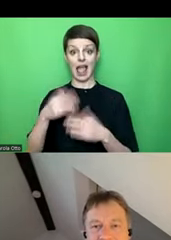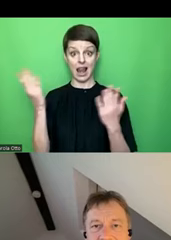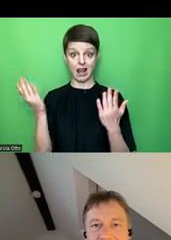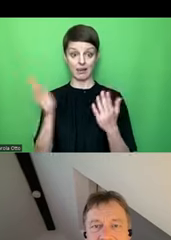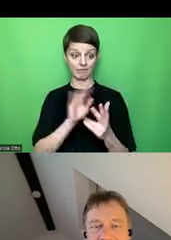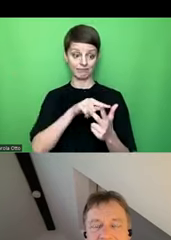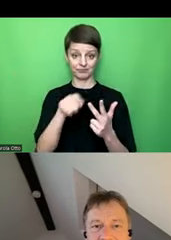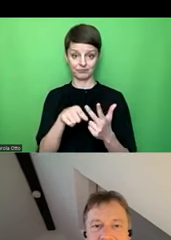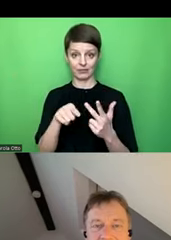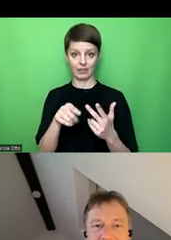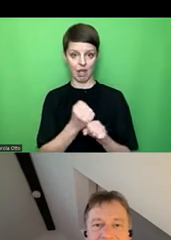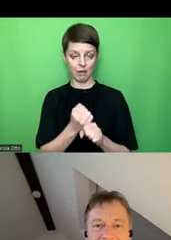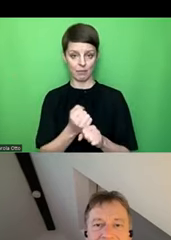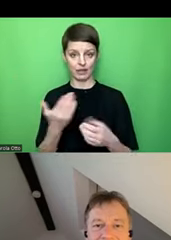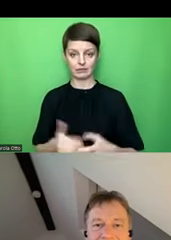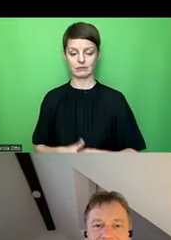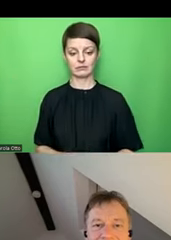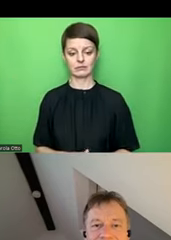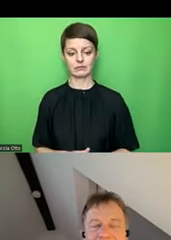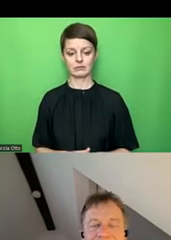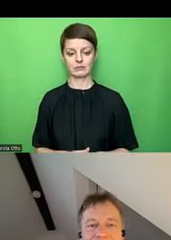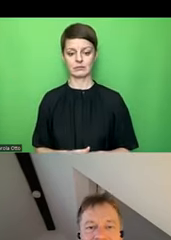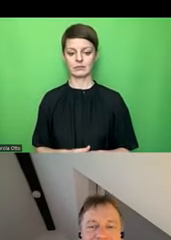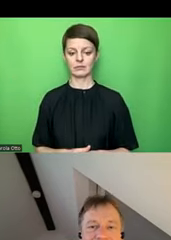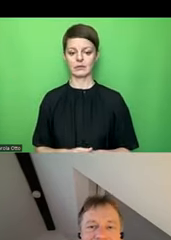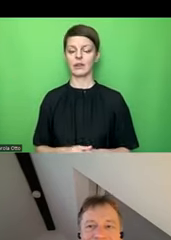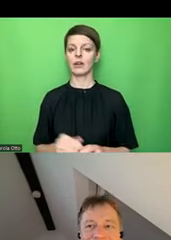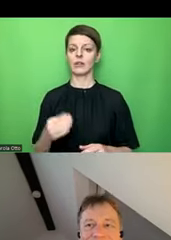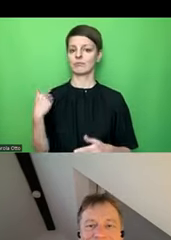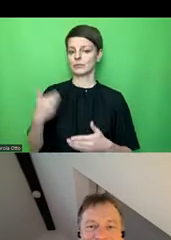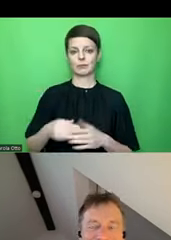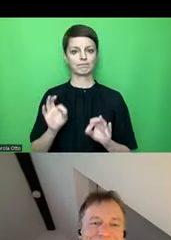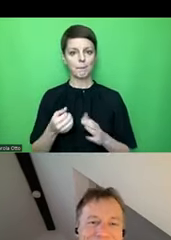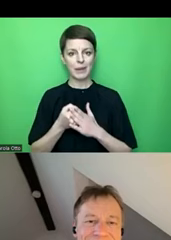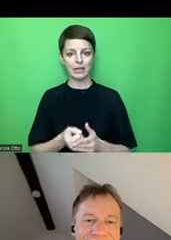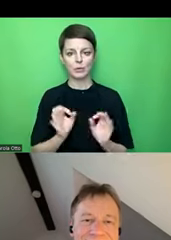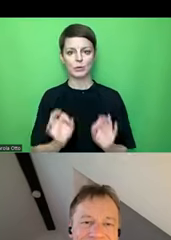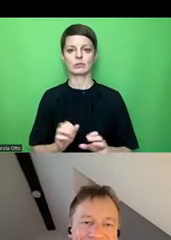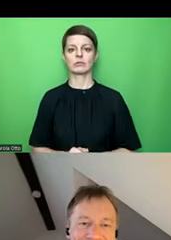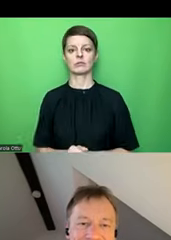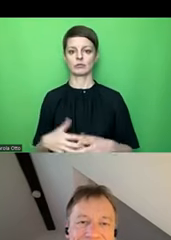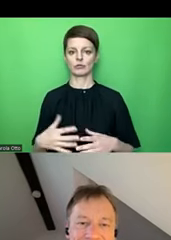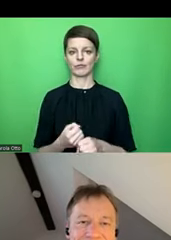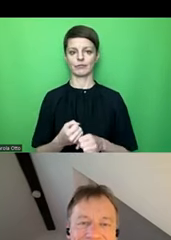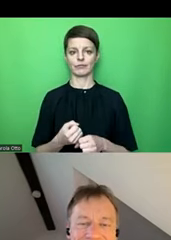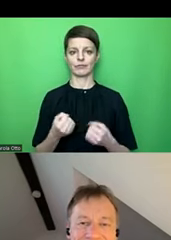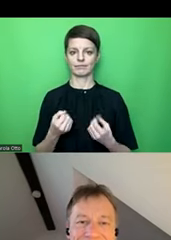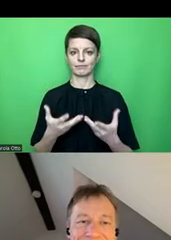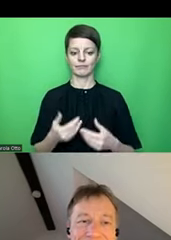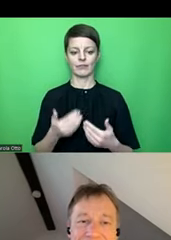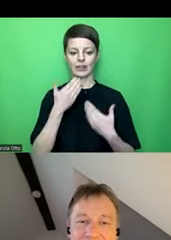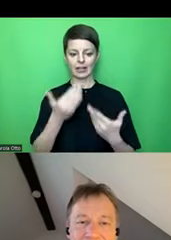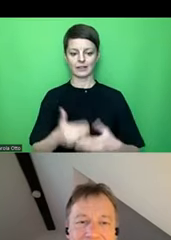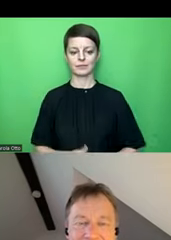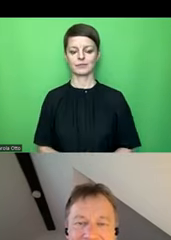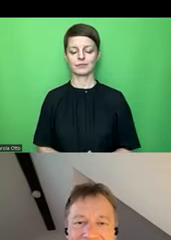ihre Arbeit. Es war wirklich immer wieder beeindruckend, was Sie erreicht haben. Vielen herzlichen Dank.